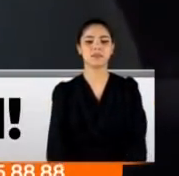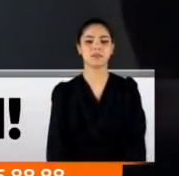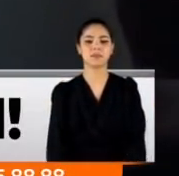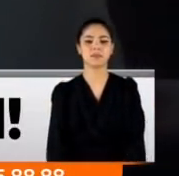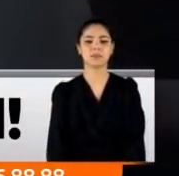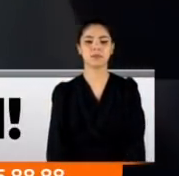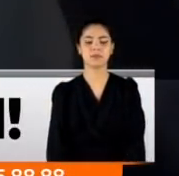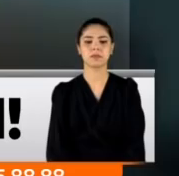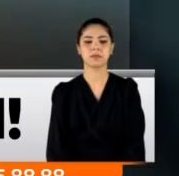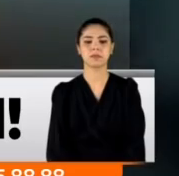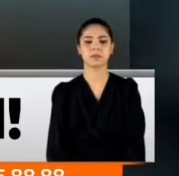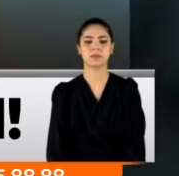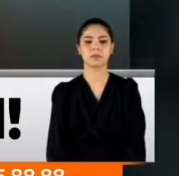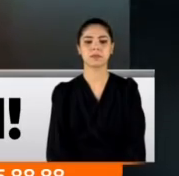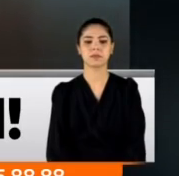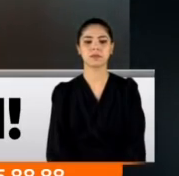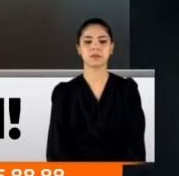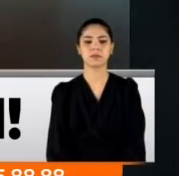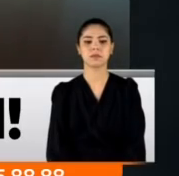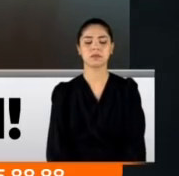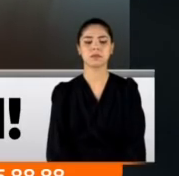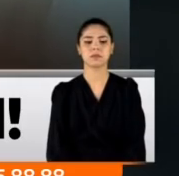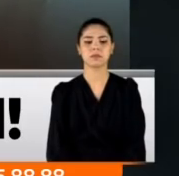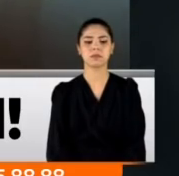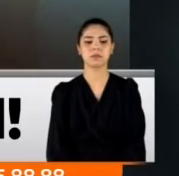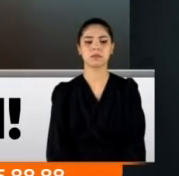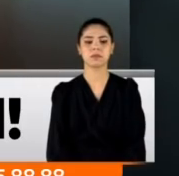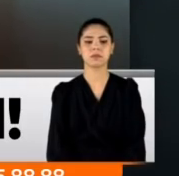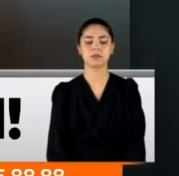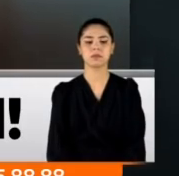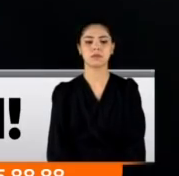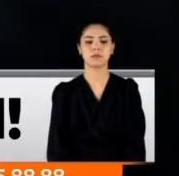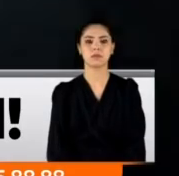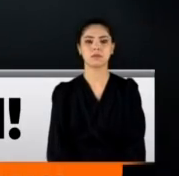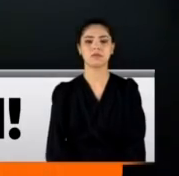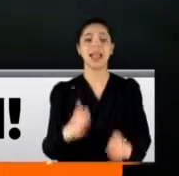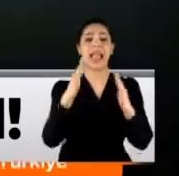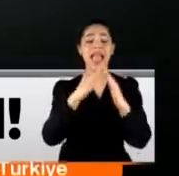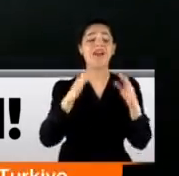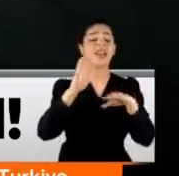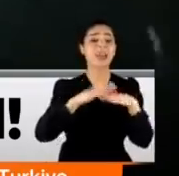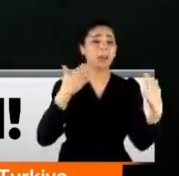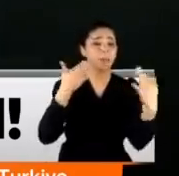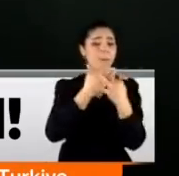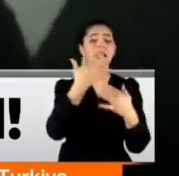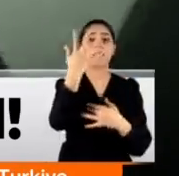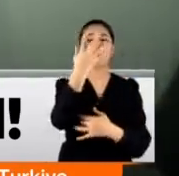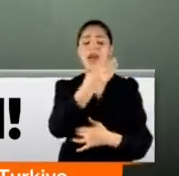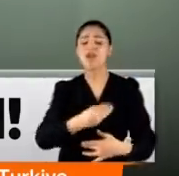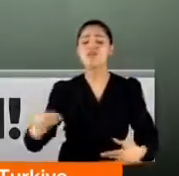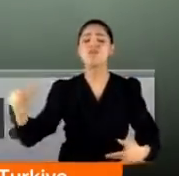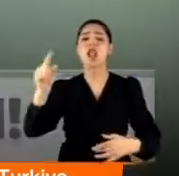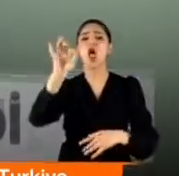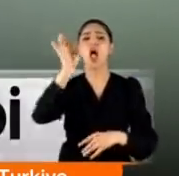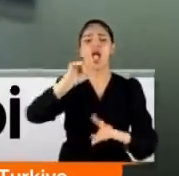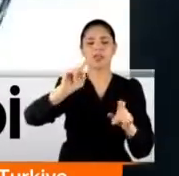Çabuk aç. Aç kapıyı aç. Hayat yerine bir şey olmayacak. Hayat yerine hiçbir şey yok. Başka kimse var mı yok? Eve yapılan baskında 5 milyon lira değerinde